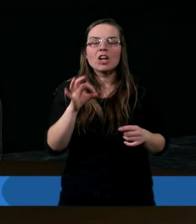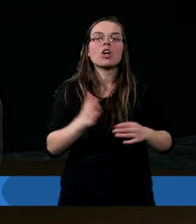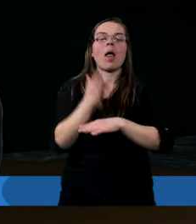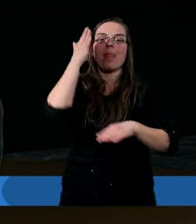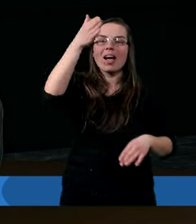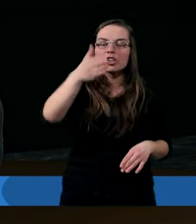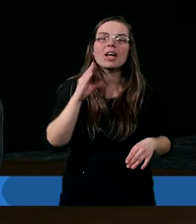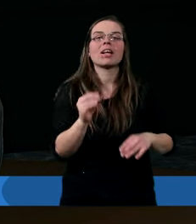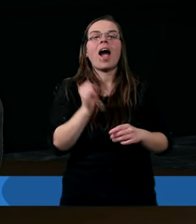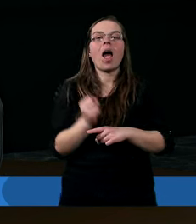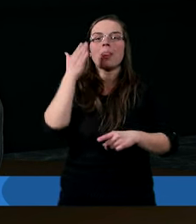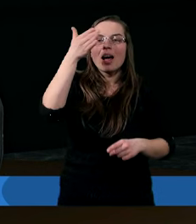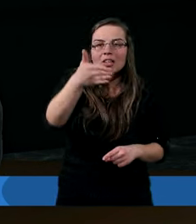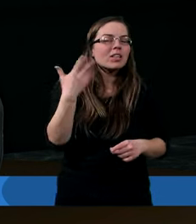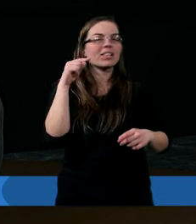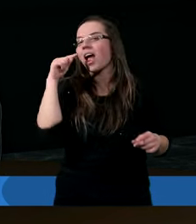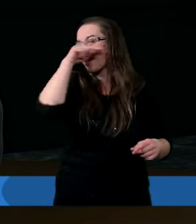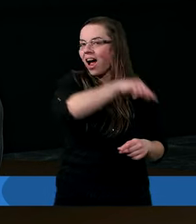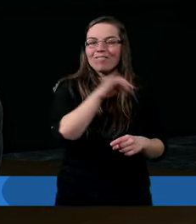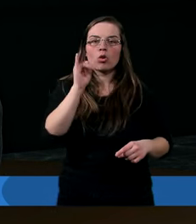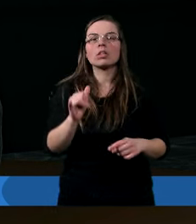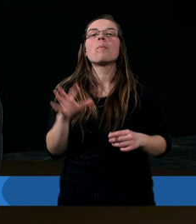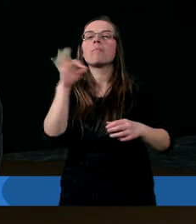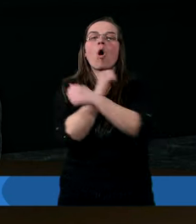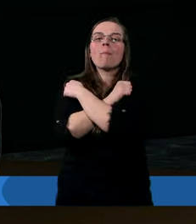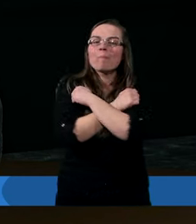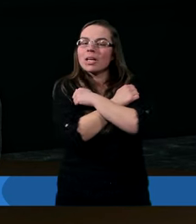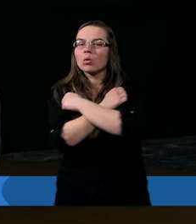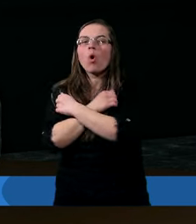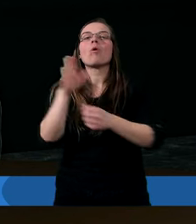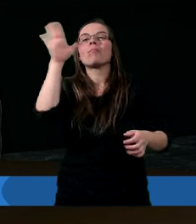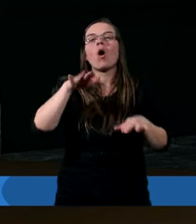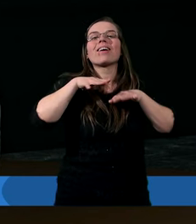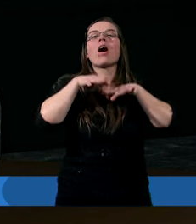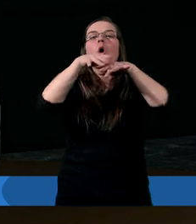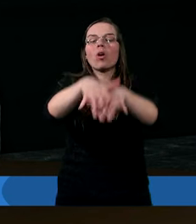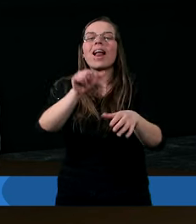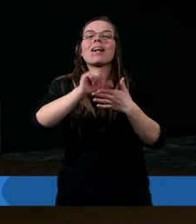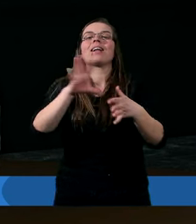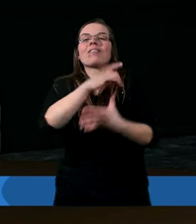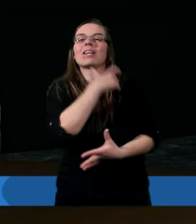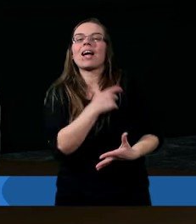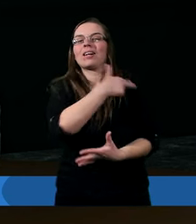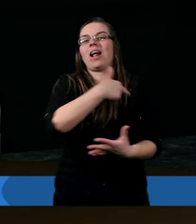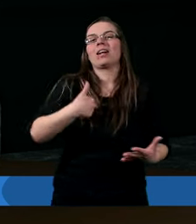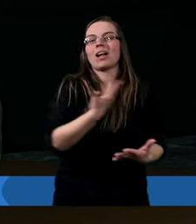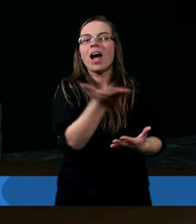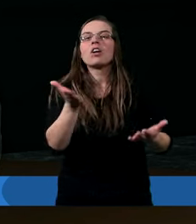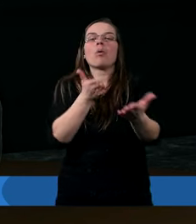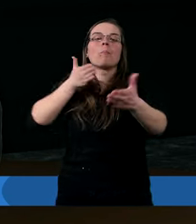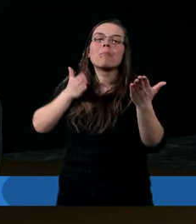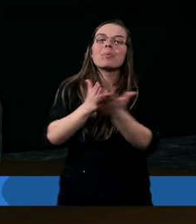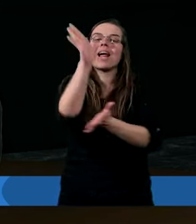nadzieje. A nadzieja nie zawodzi, bo miłość Boża rozlana jest w sercach naszych